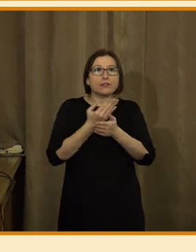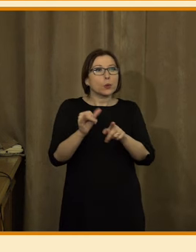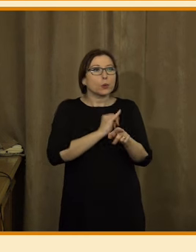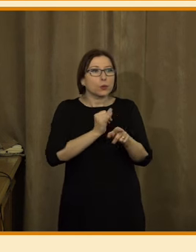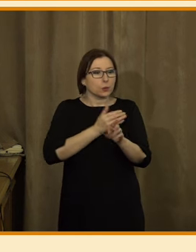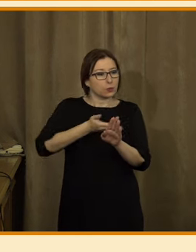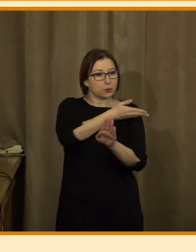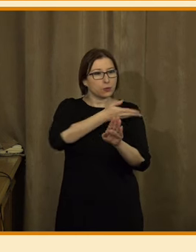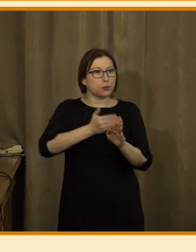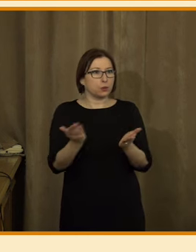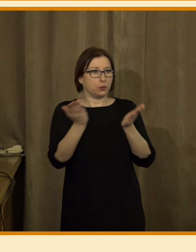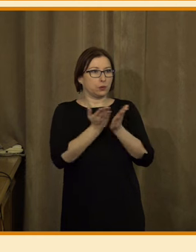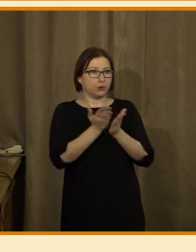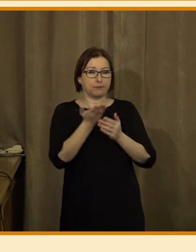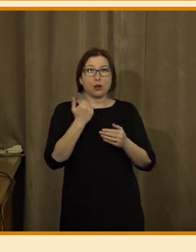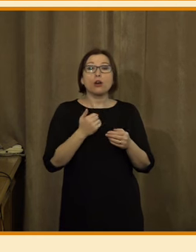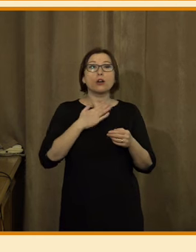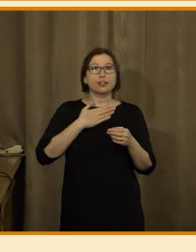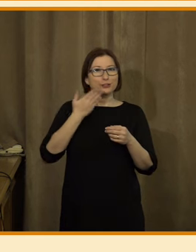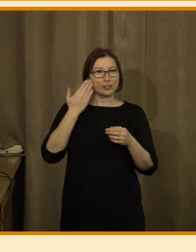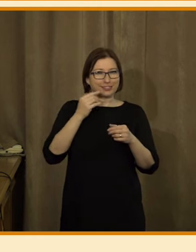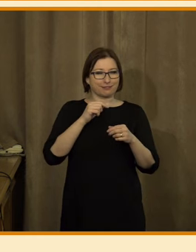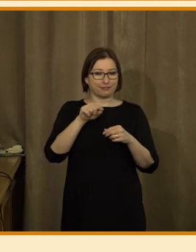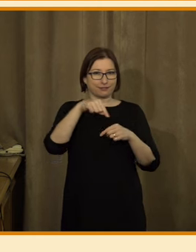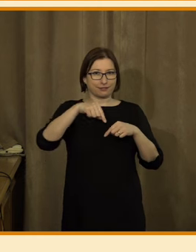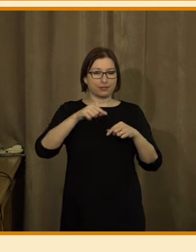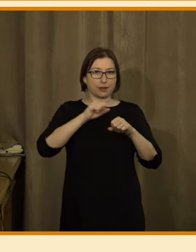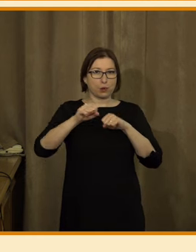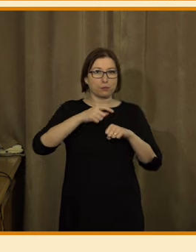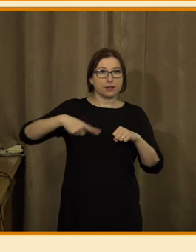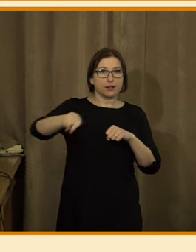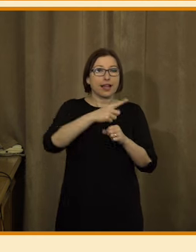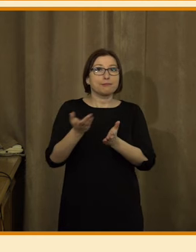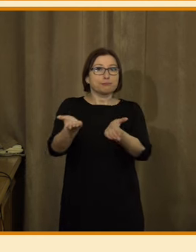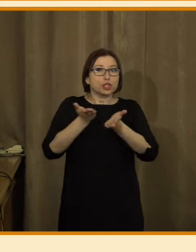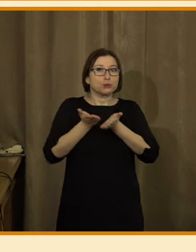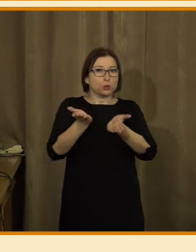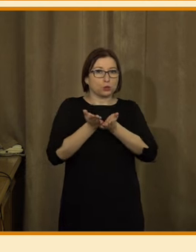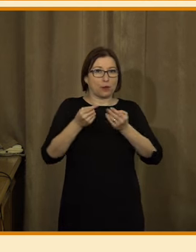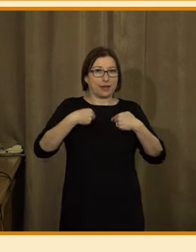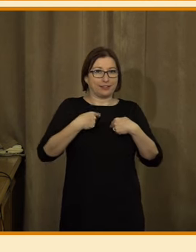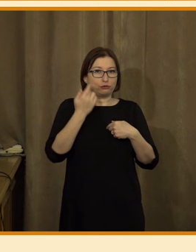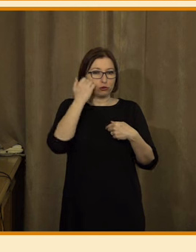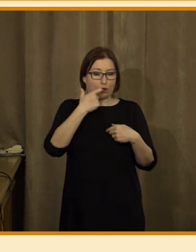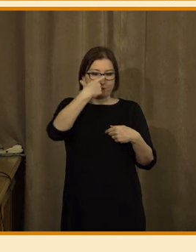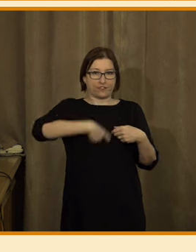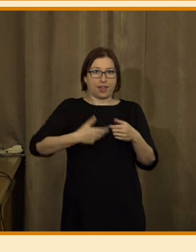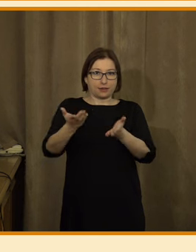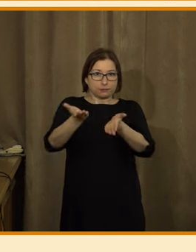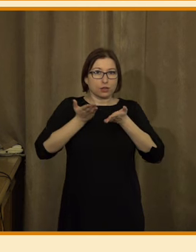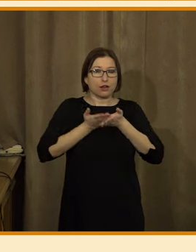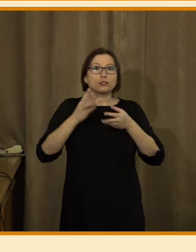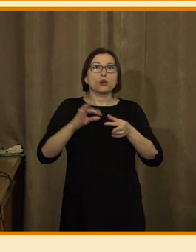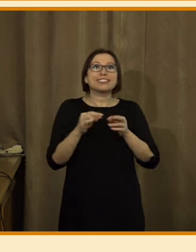společnost nebo česká populace má k přizpůsobení obsahu spravodajského webu danému jednotlivci, to znamená k